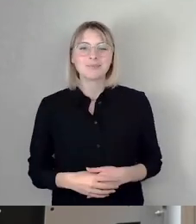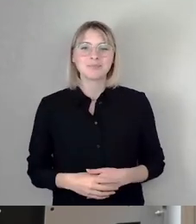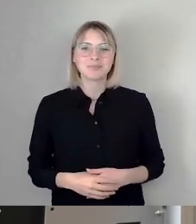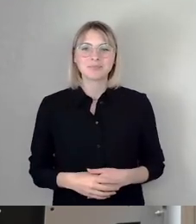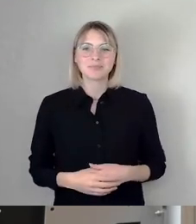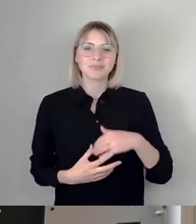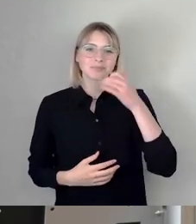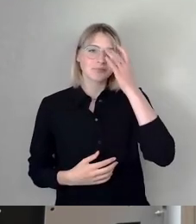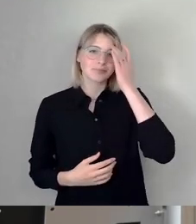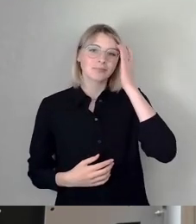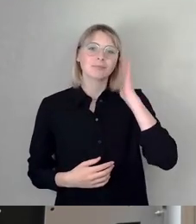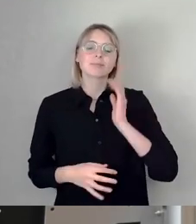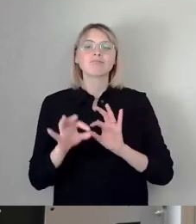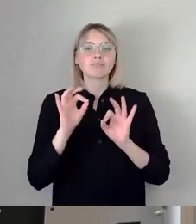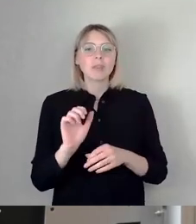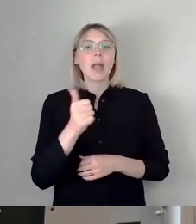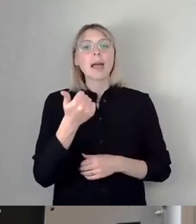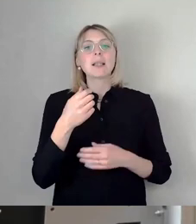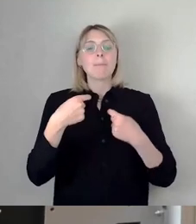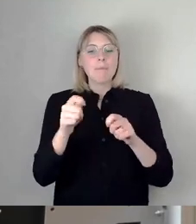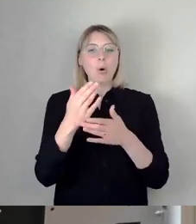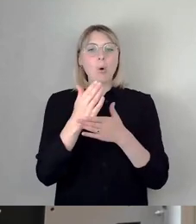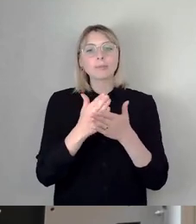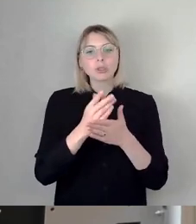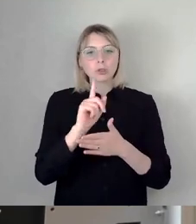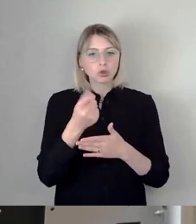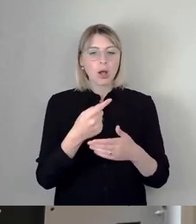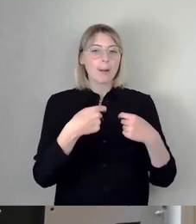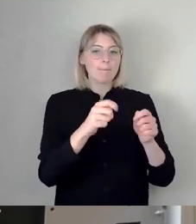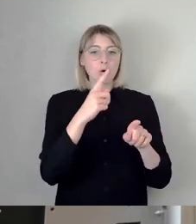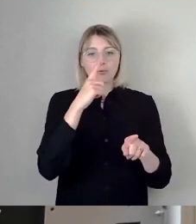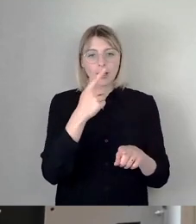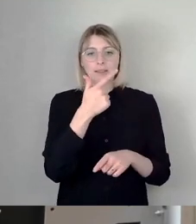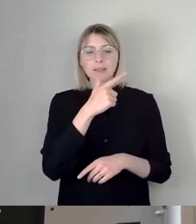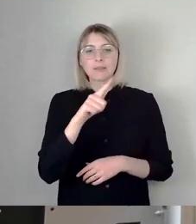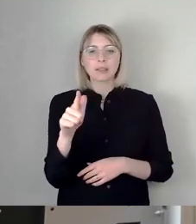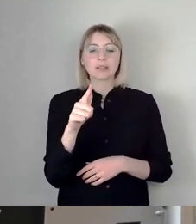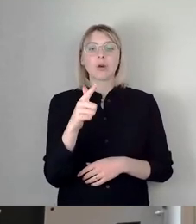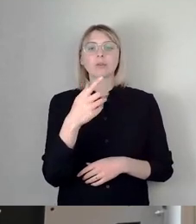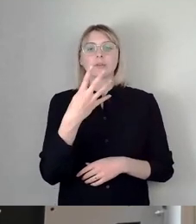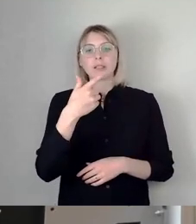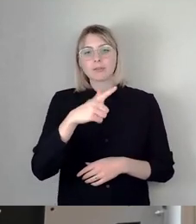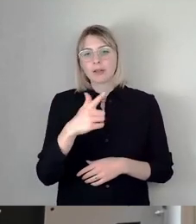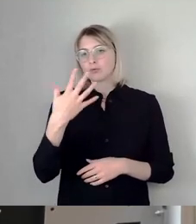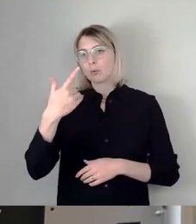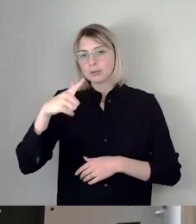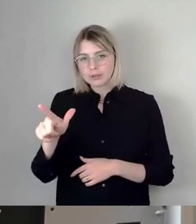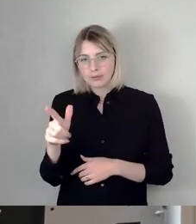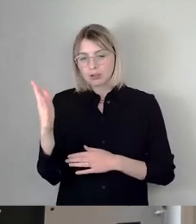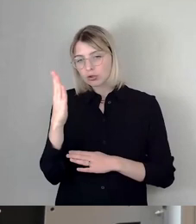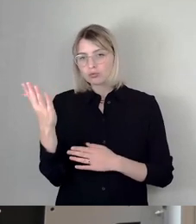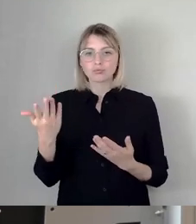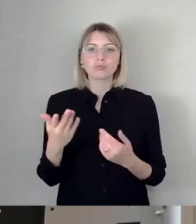Ja, der erste Bauabschnitt soll gebaut werden 2024, 2025. Es geht um den Portikus West und den